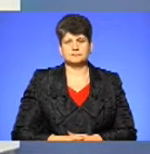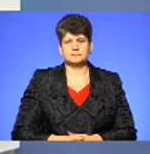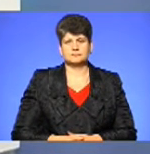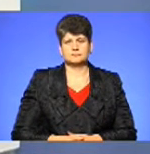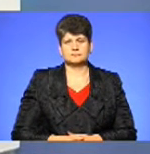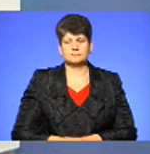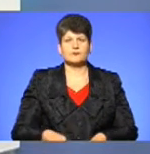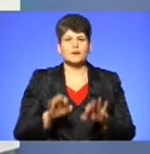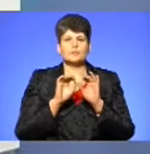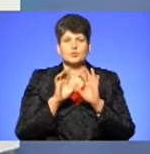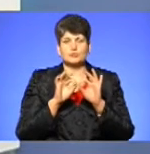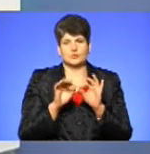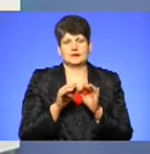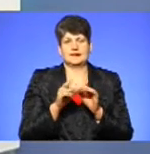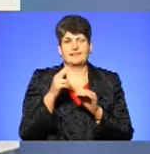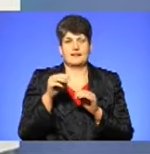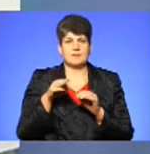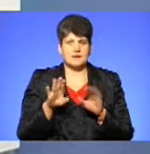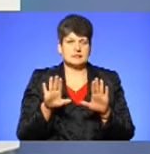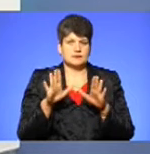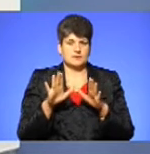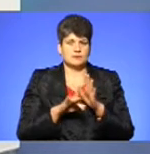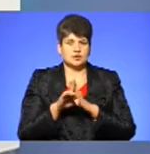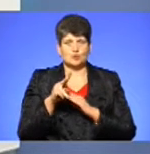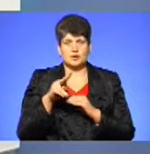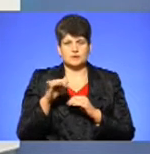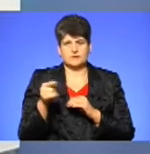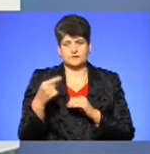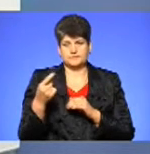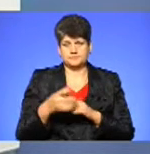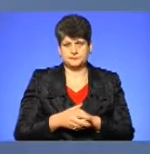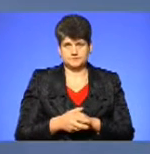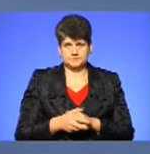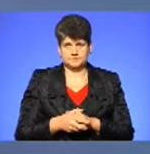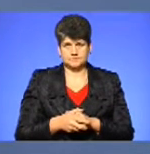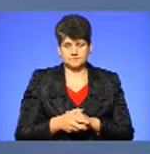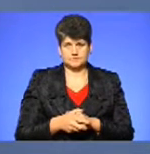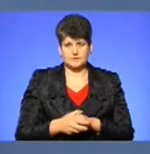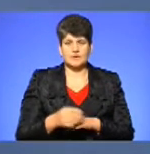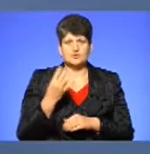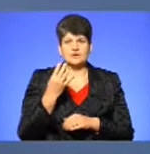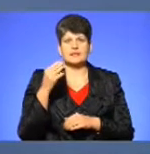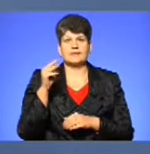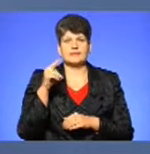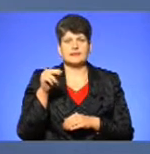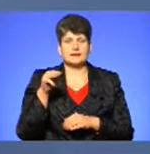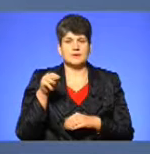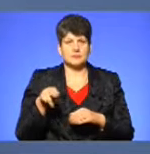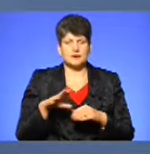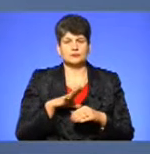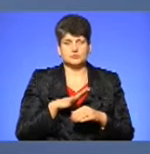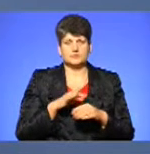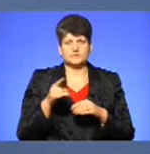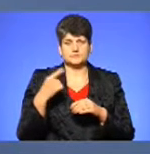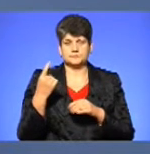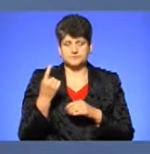Прокоментуй, ДТП, які трапилися з початку листопада на Тернопільщині. Чотири ДТП трапилися на Тернопільщині